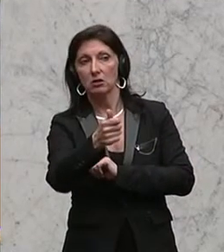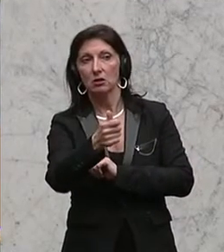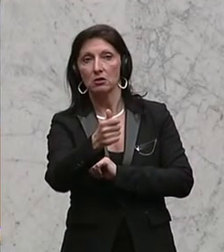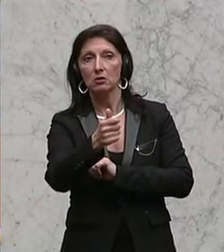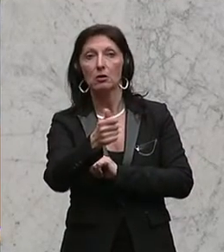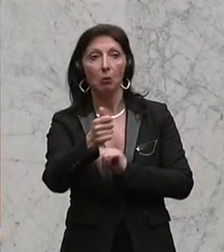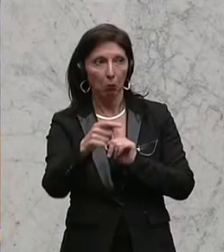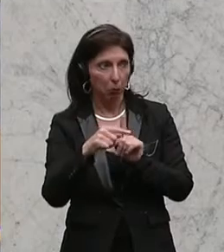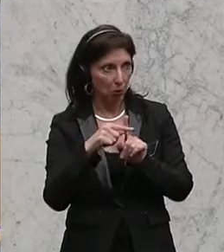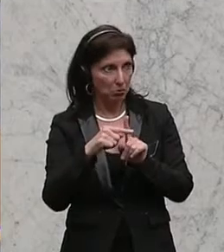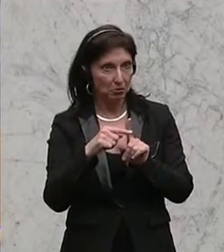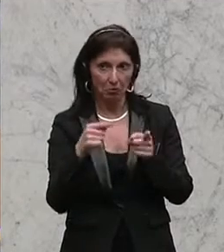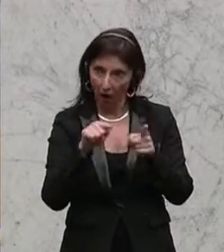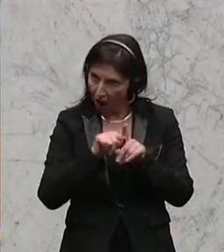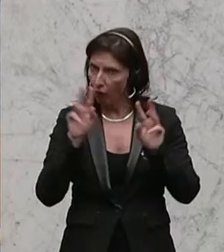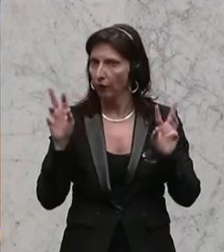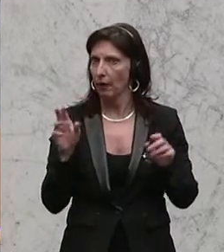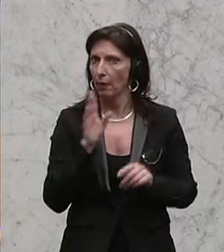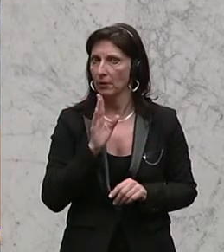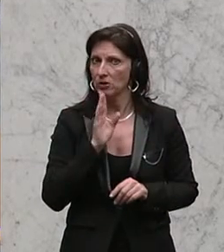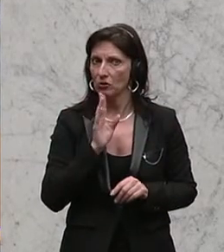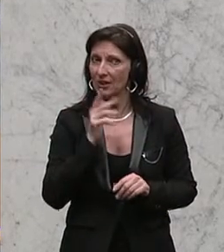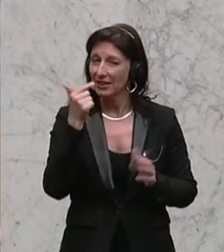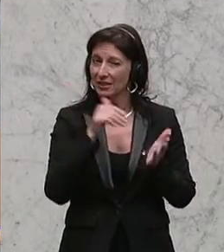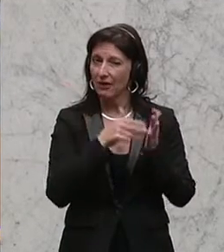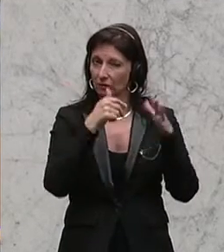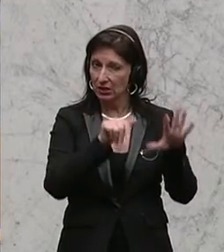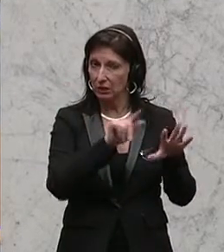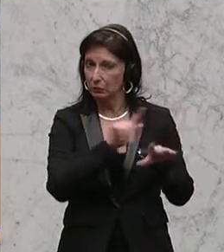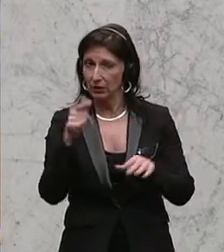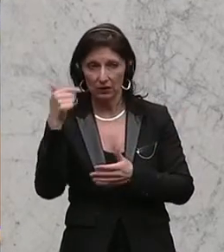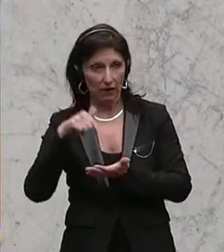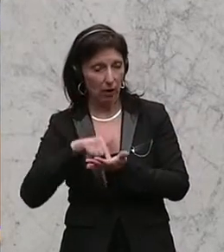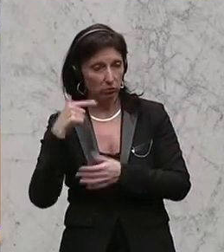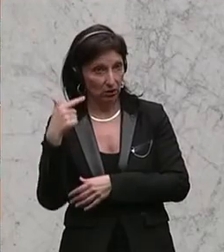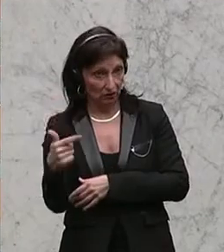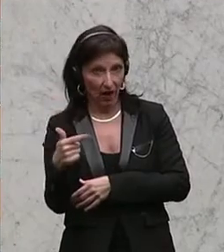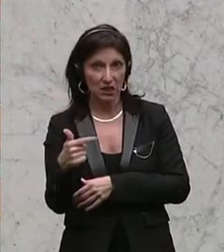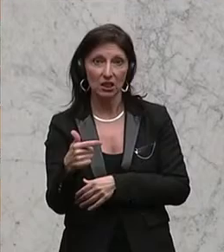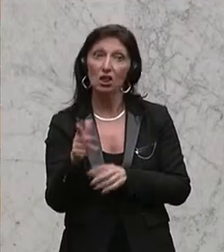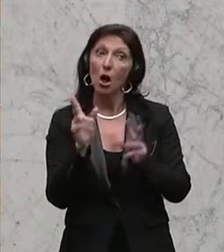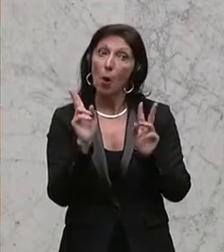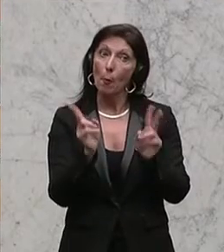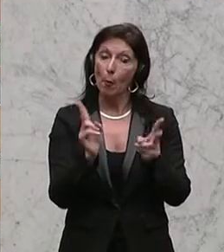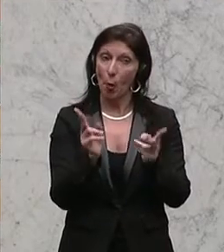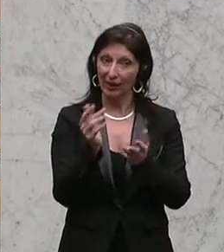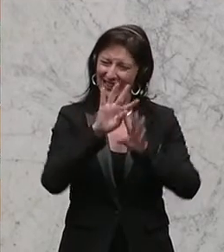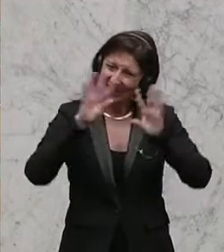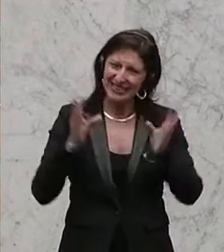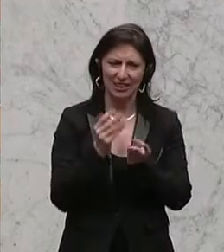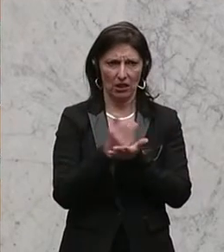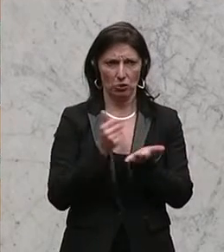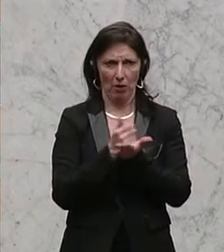erfreulich, auch was die Pensionen betrifft, nämlich von 2016 bis 2020 ein Einsparungspotenzial dann insgesamt